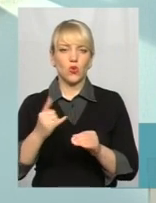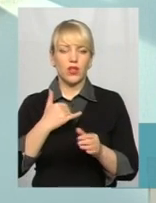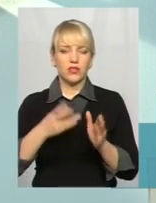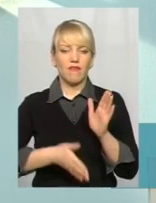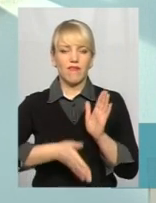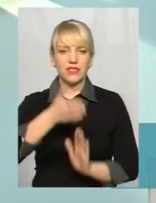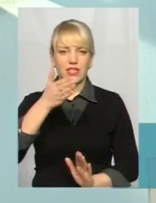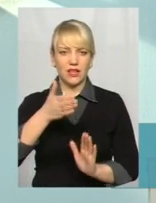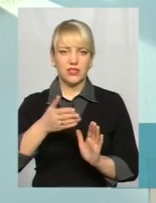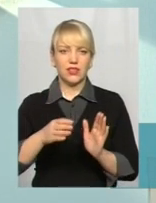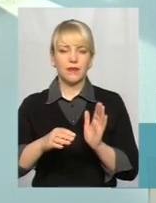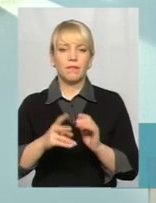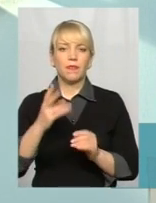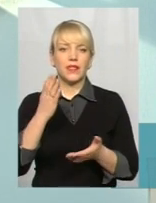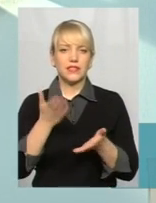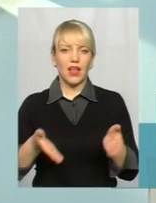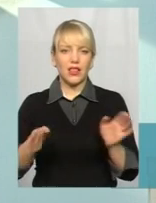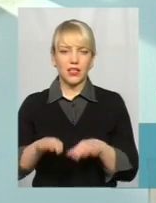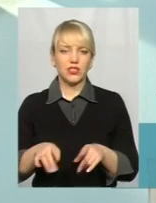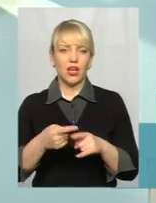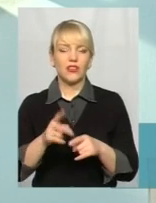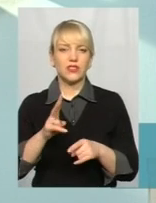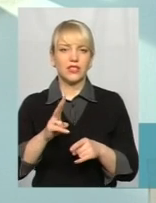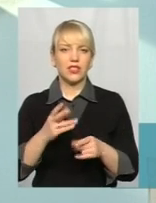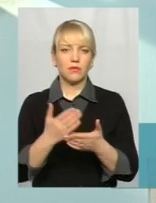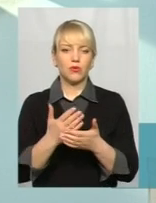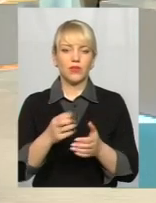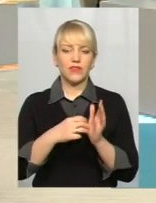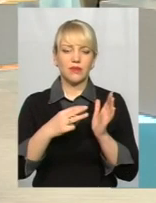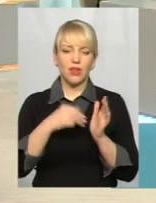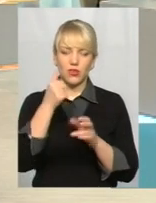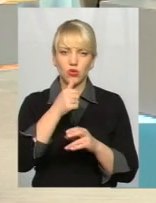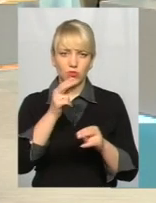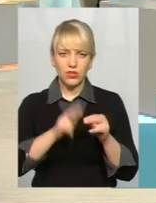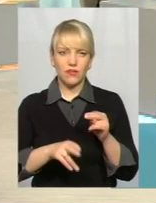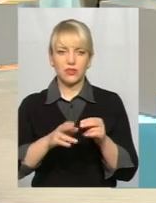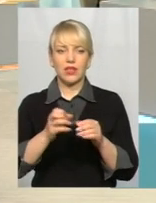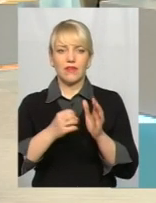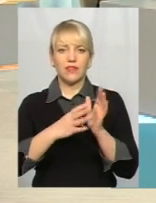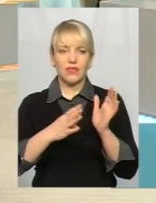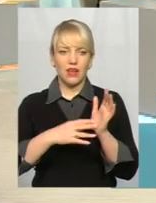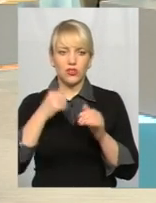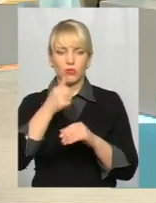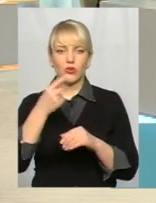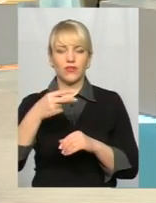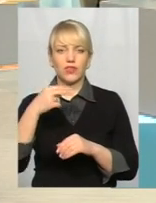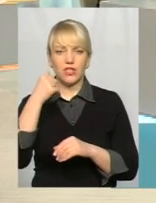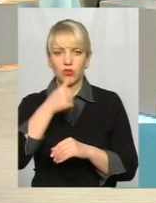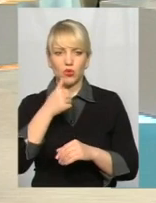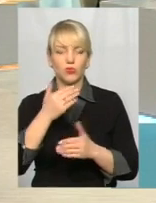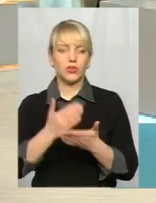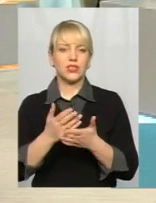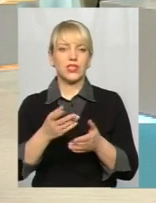залишаються такі теж білборди, які мають термін дозволів, які і в 18-му році завершуються, і в 19-му, і в 20-му є,